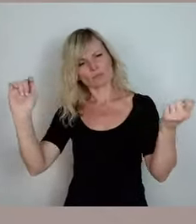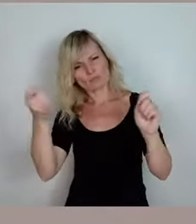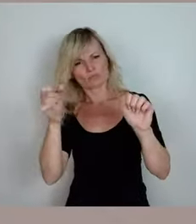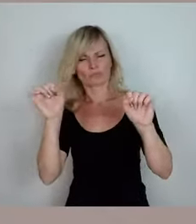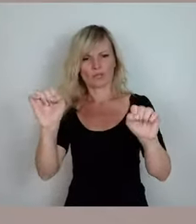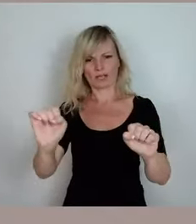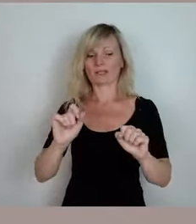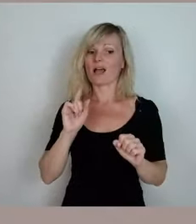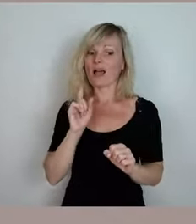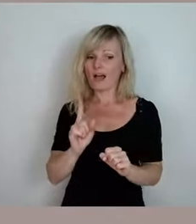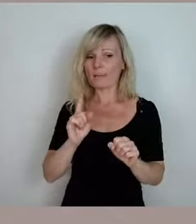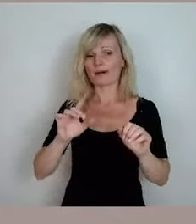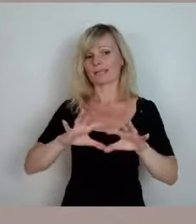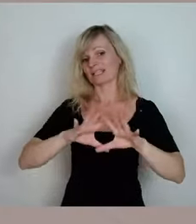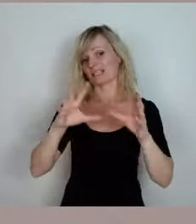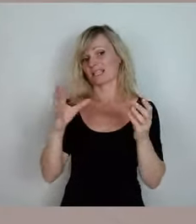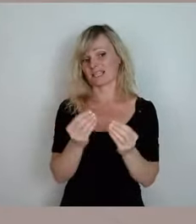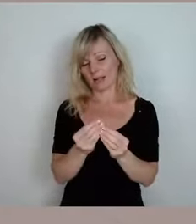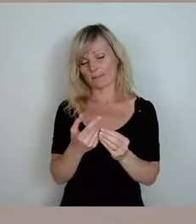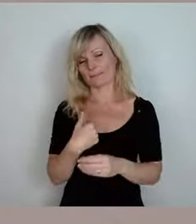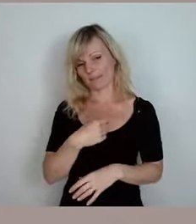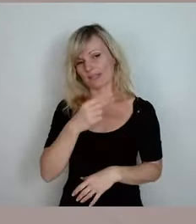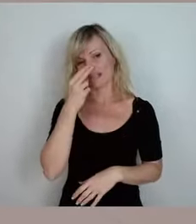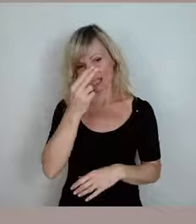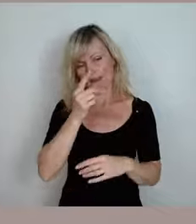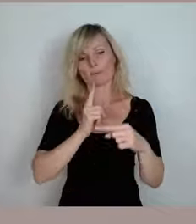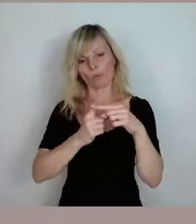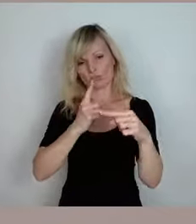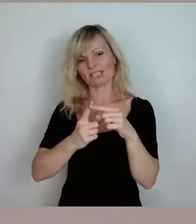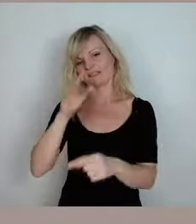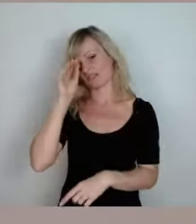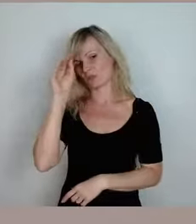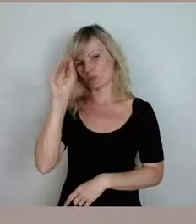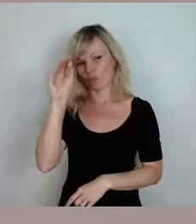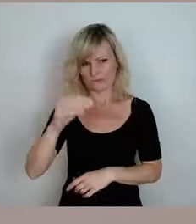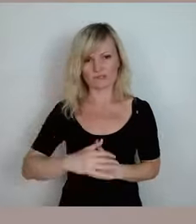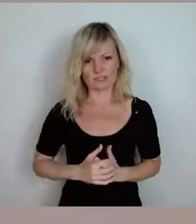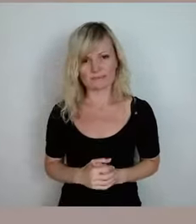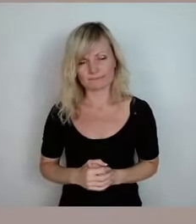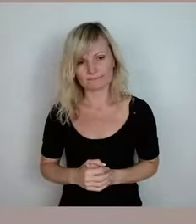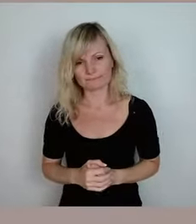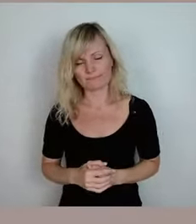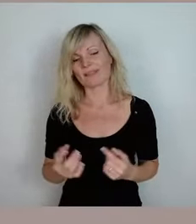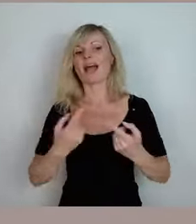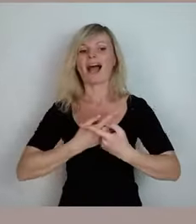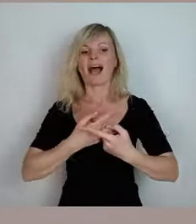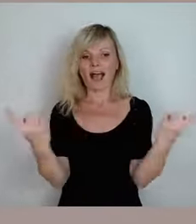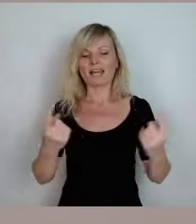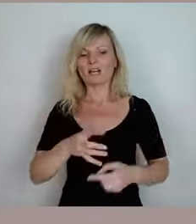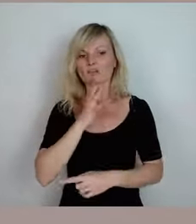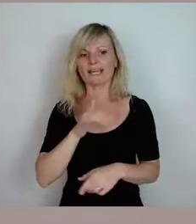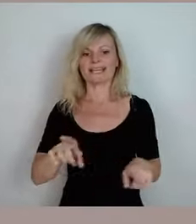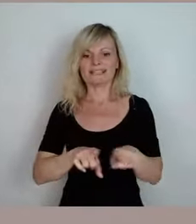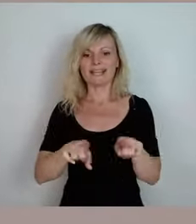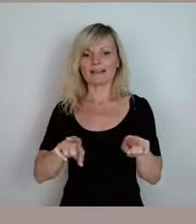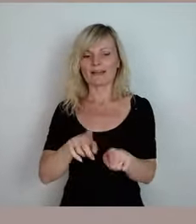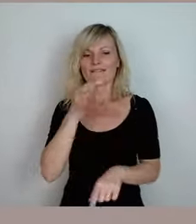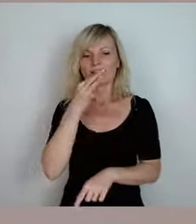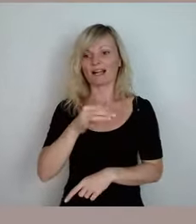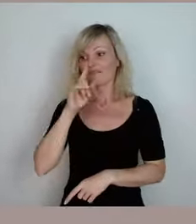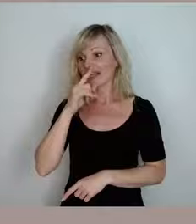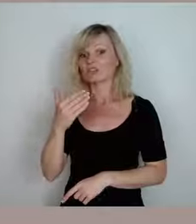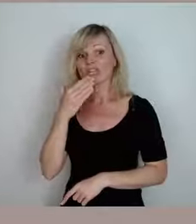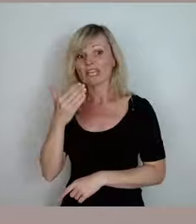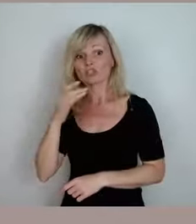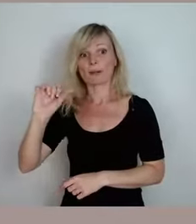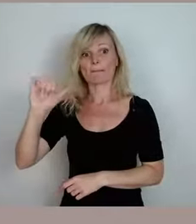sehe ich eine positive Zukunft. Und noch einmal, alle reden derzeit über die gleichen Fragen. Wenn der tschechische Premierminister